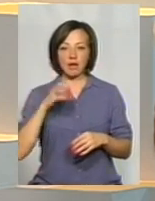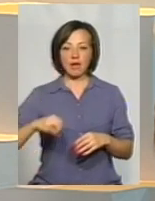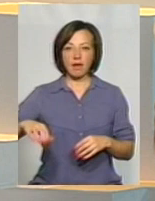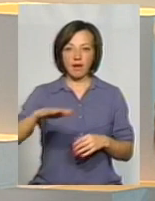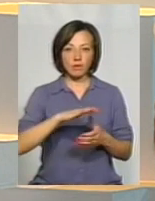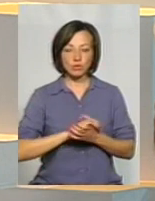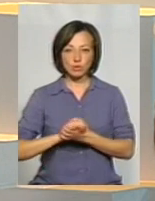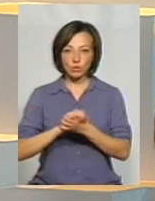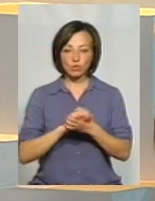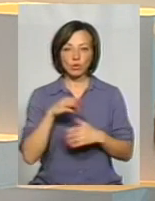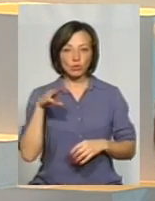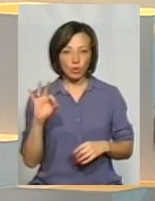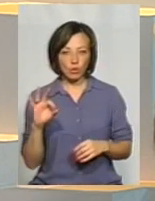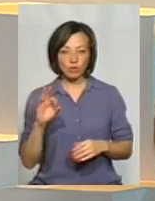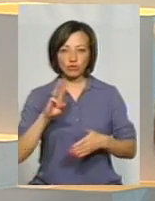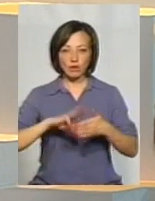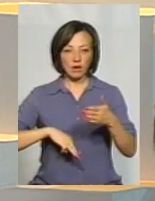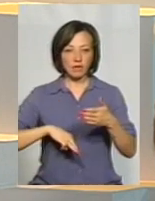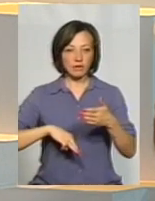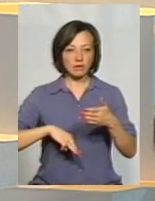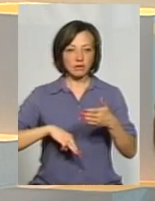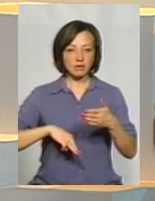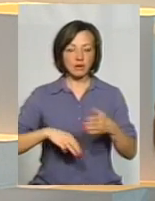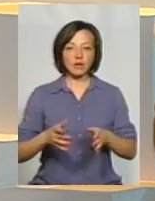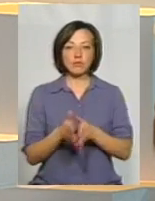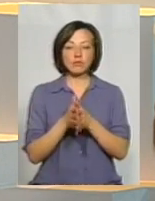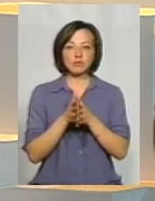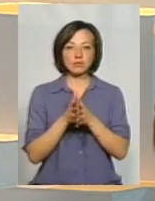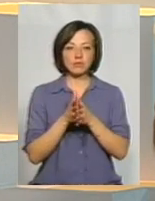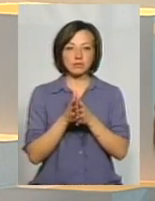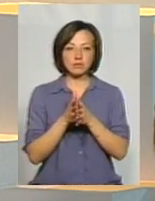Союзу, то штрафи значно